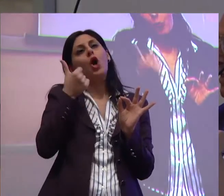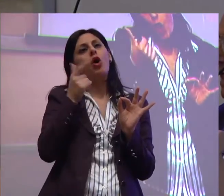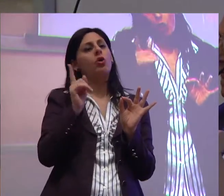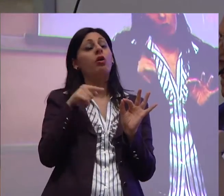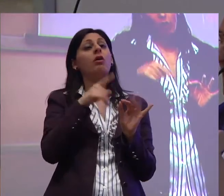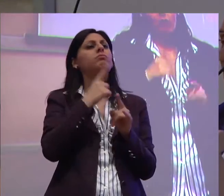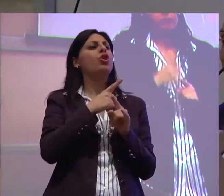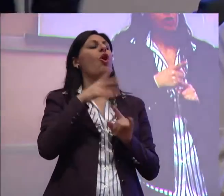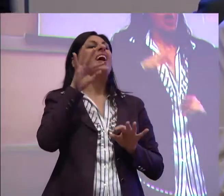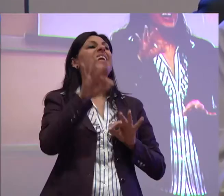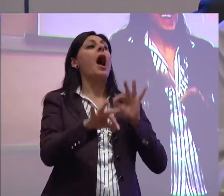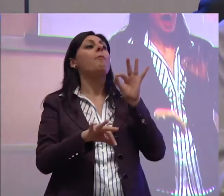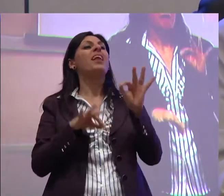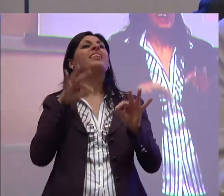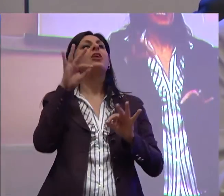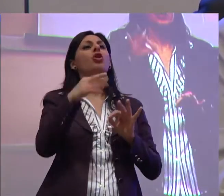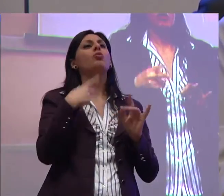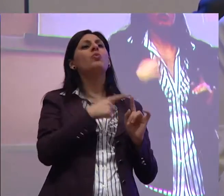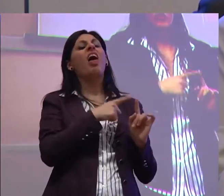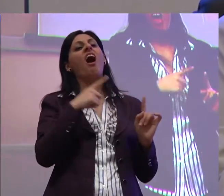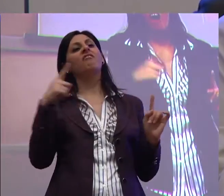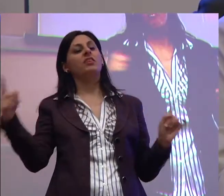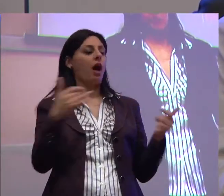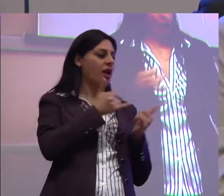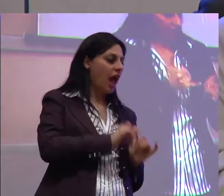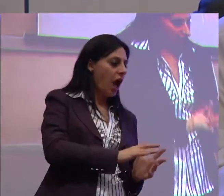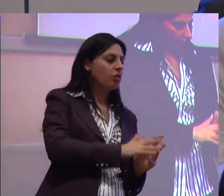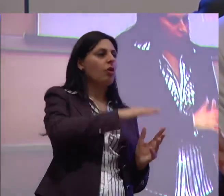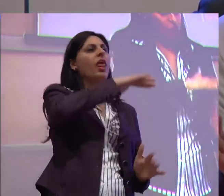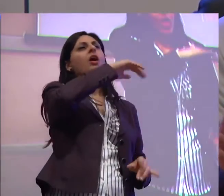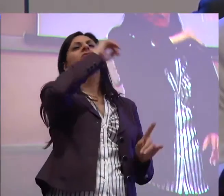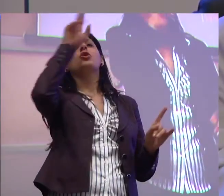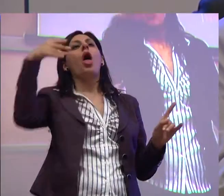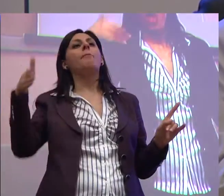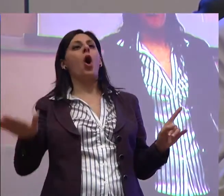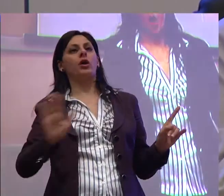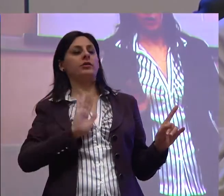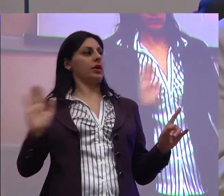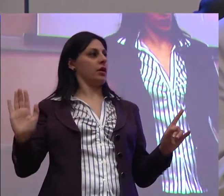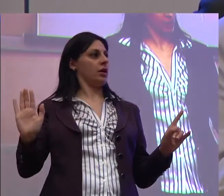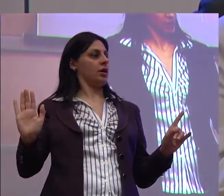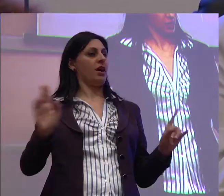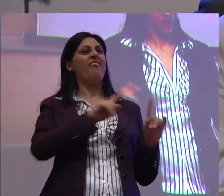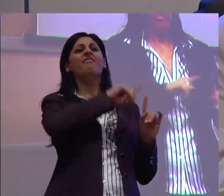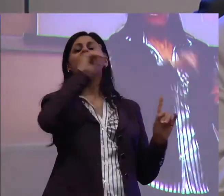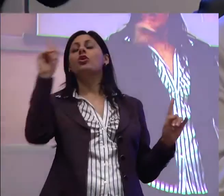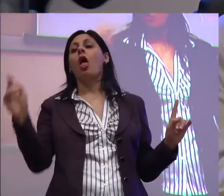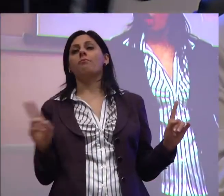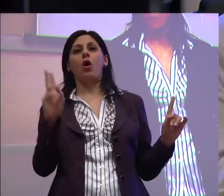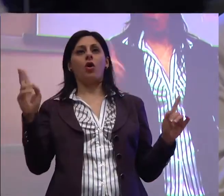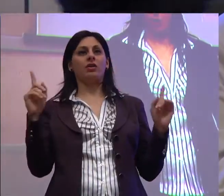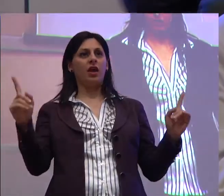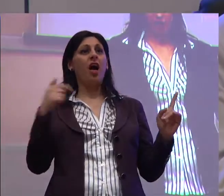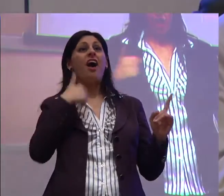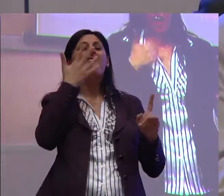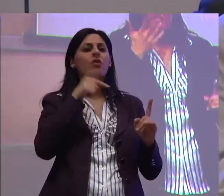riabilitazione per tutta la vita, da quando nascono fino a quando muoiono, se vogliamo conservare un minimo